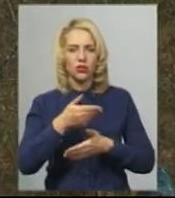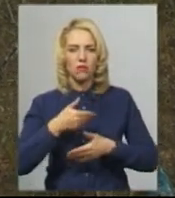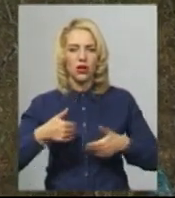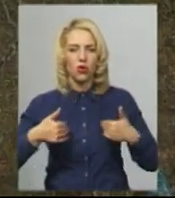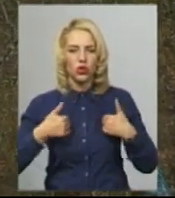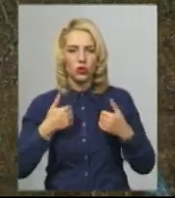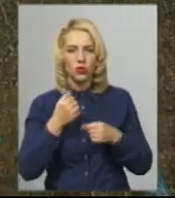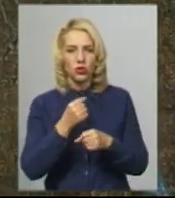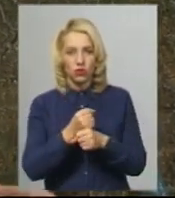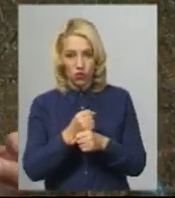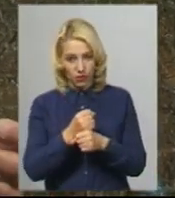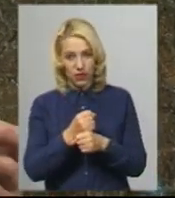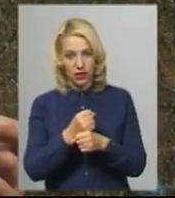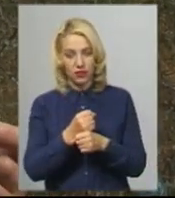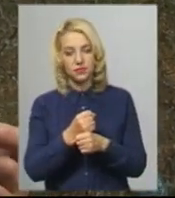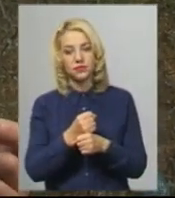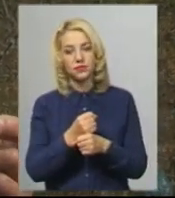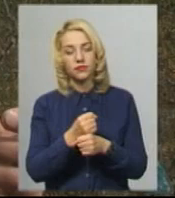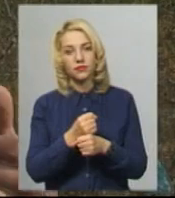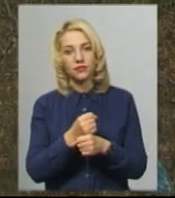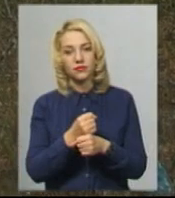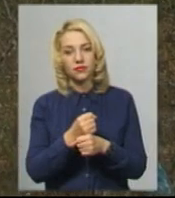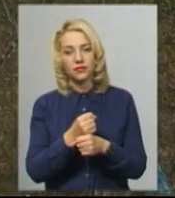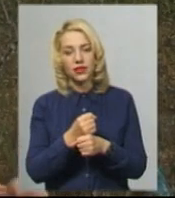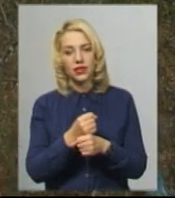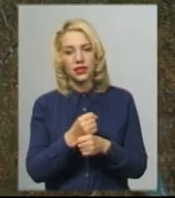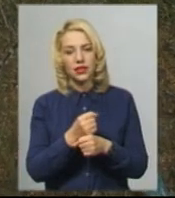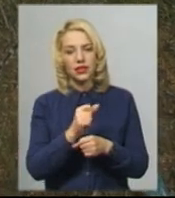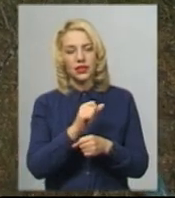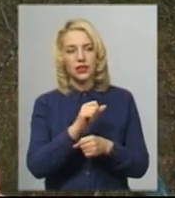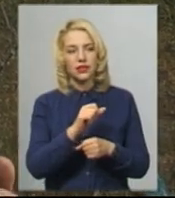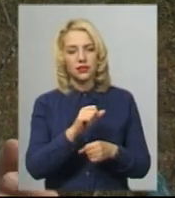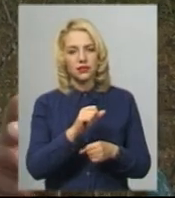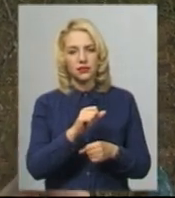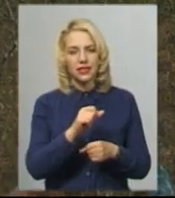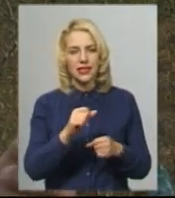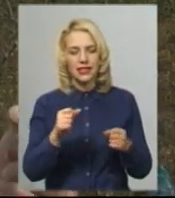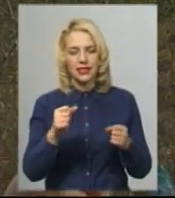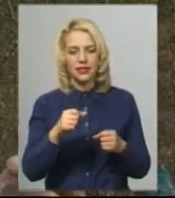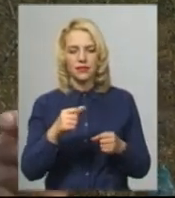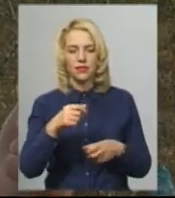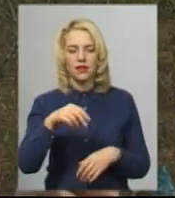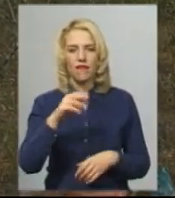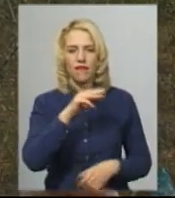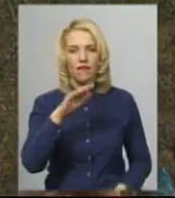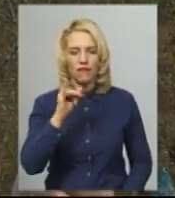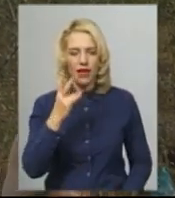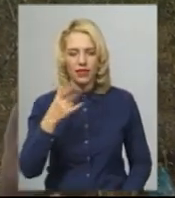зробити спеції з лікарських рослин, такі як фінхель, кріп,